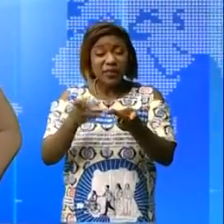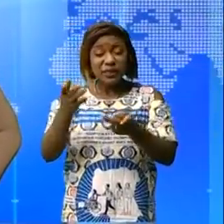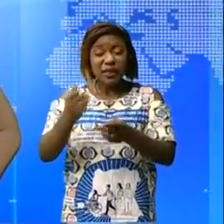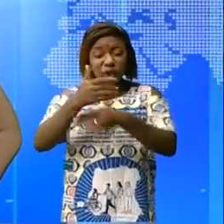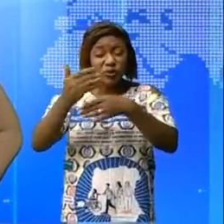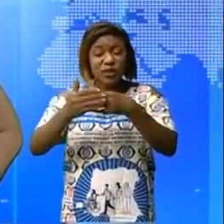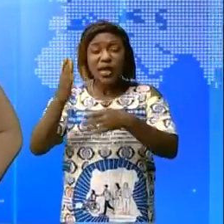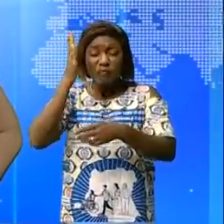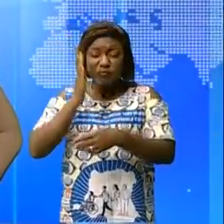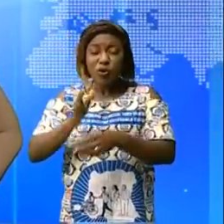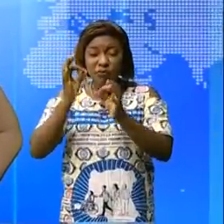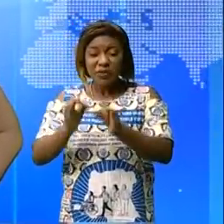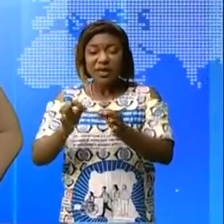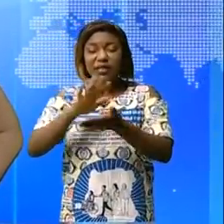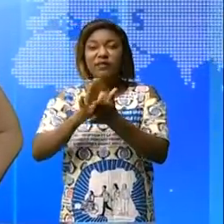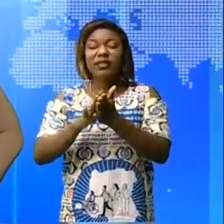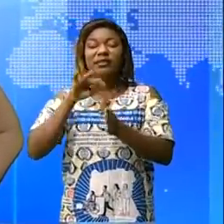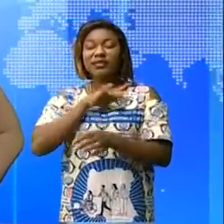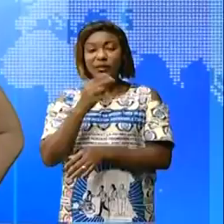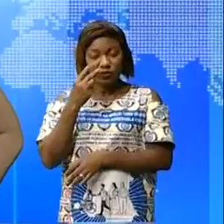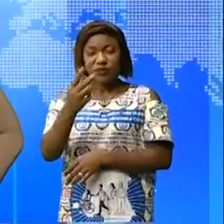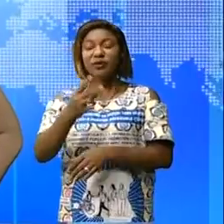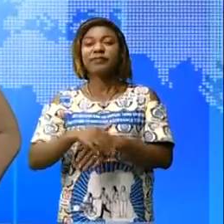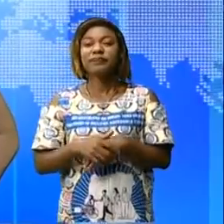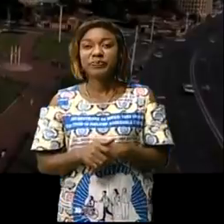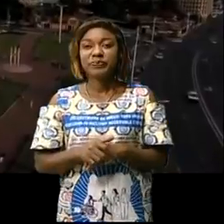interpeller l'autorité municipale reportage